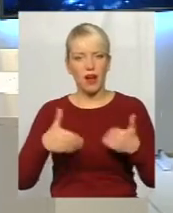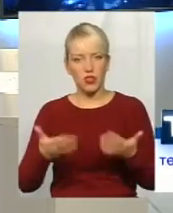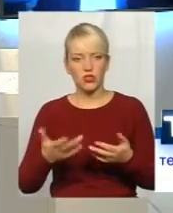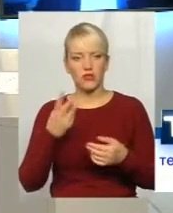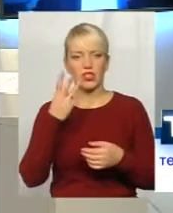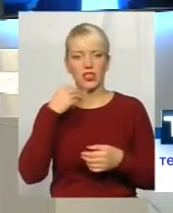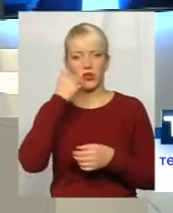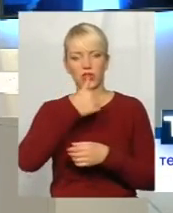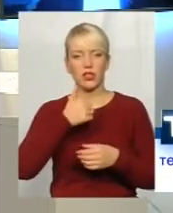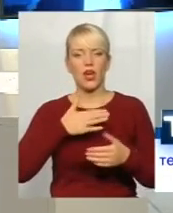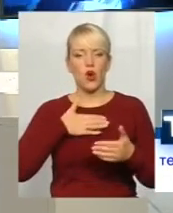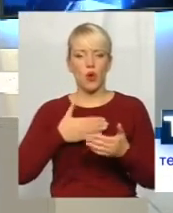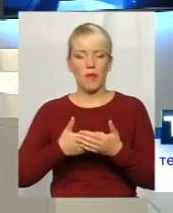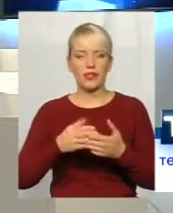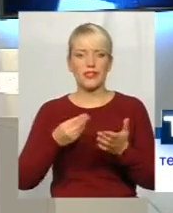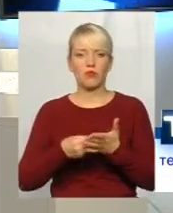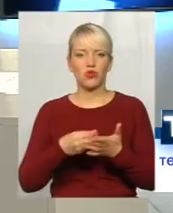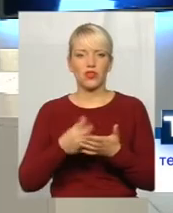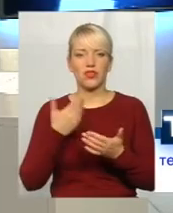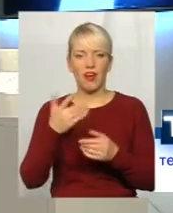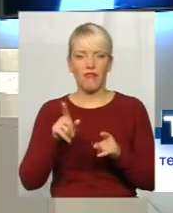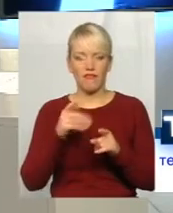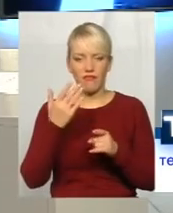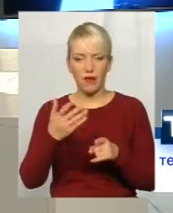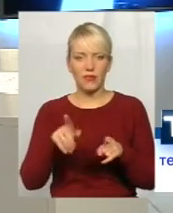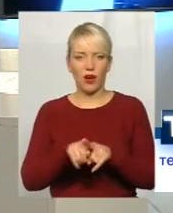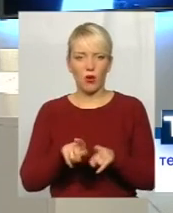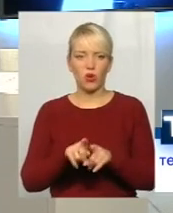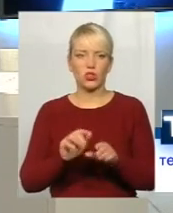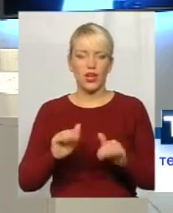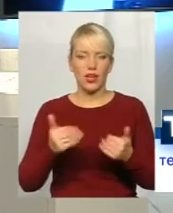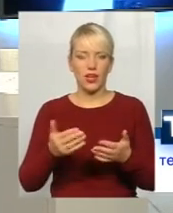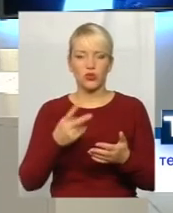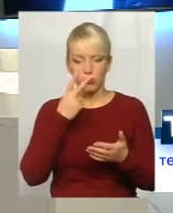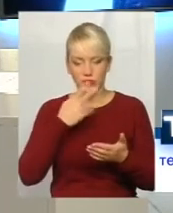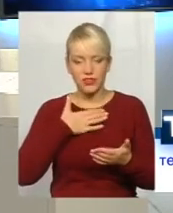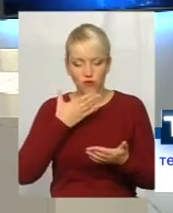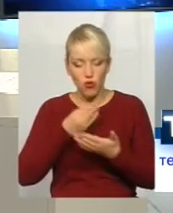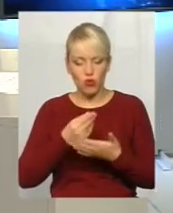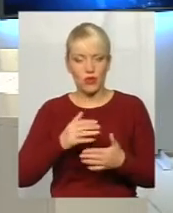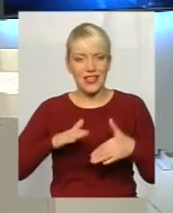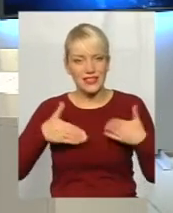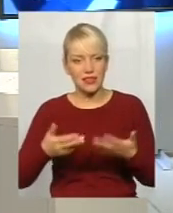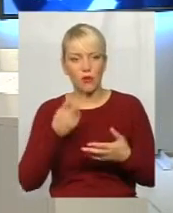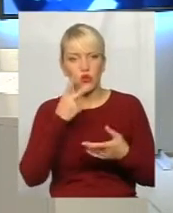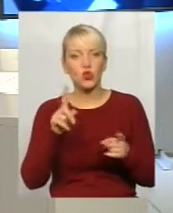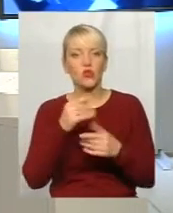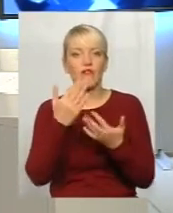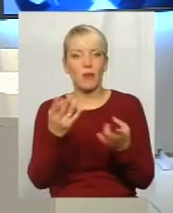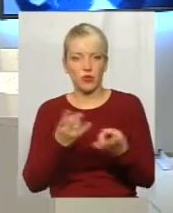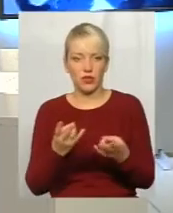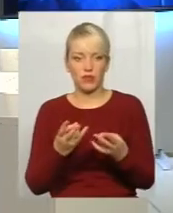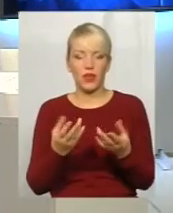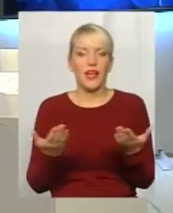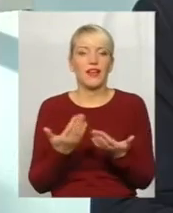третій рік громадський бюджет, я вам раджу також проявити ініціативу. Покажіть, що вам потрібно. Покажіть, який ви